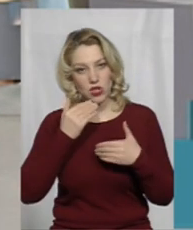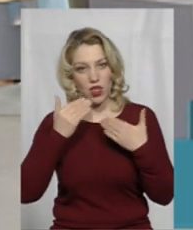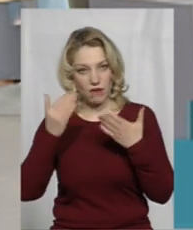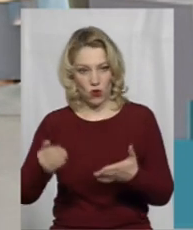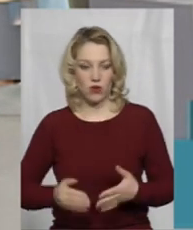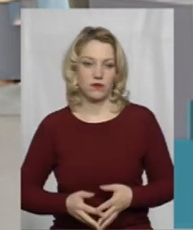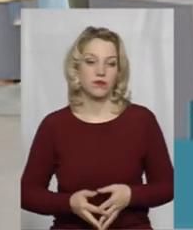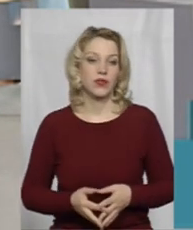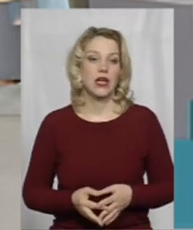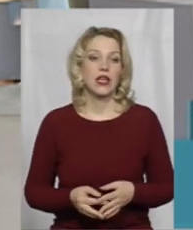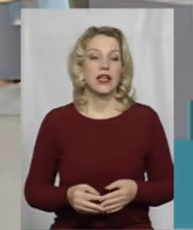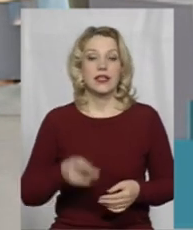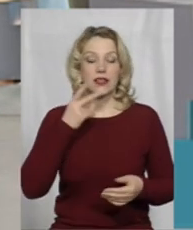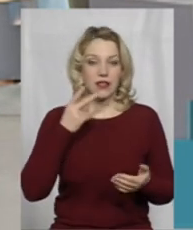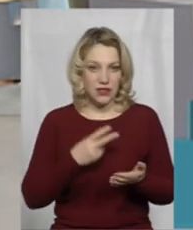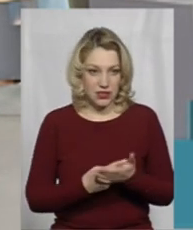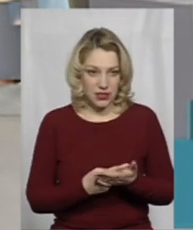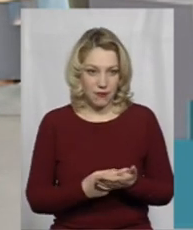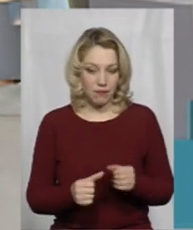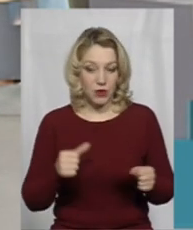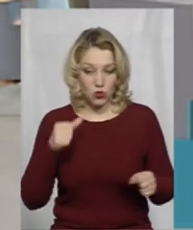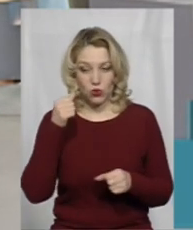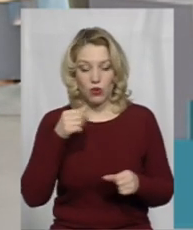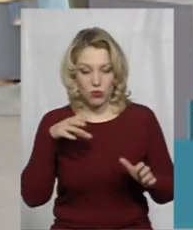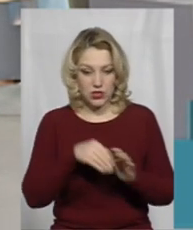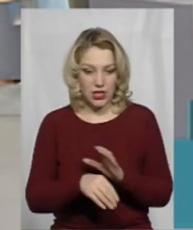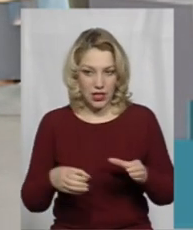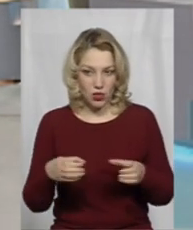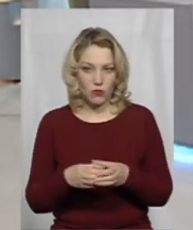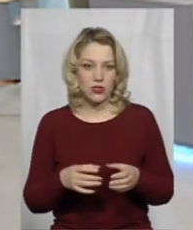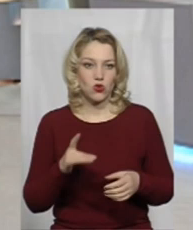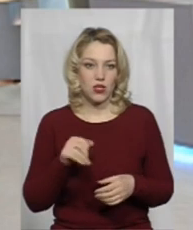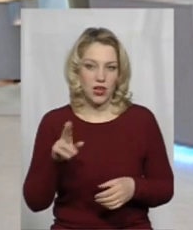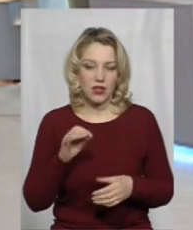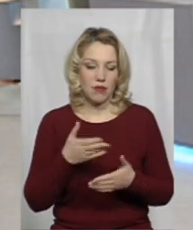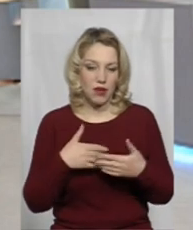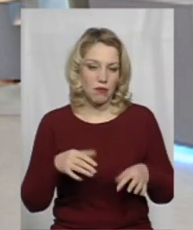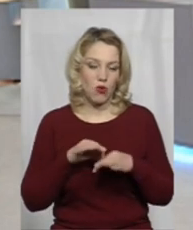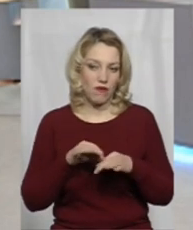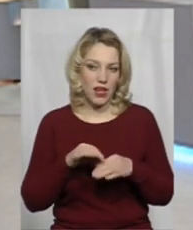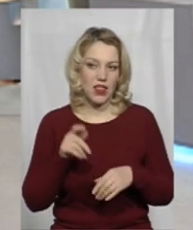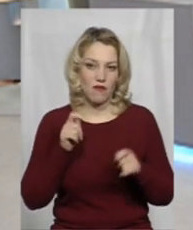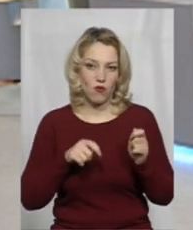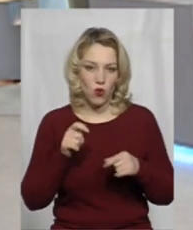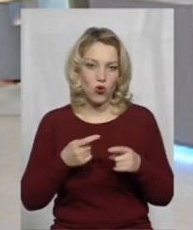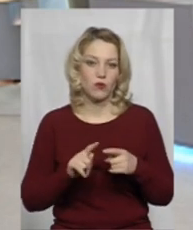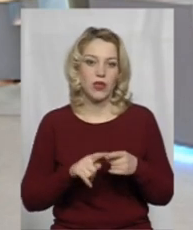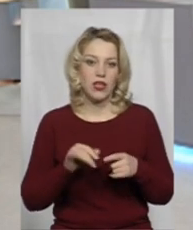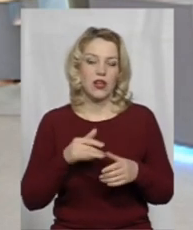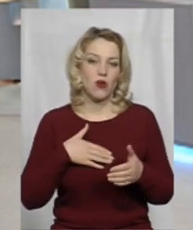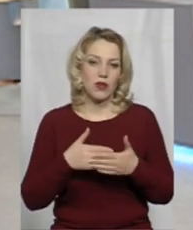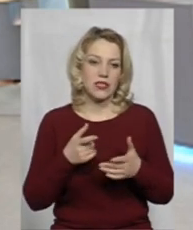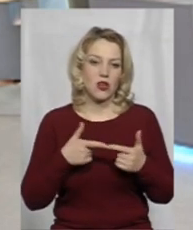Дивіться, в минулому складі громадської ради ми провели форум громадських